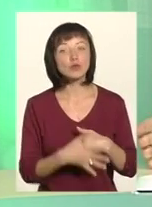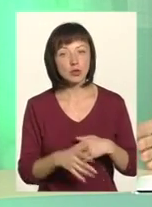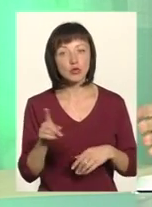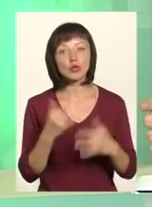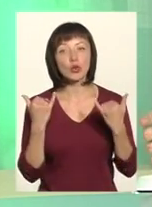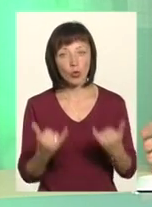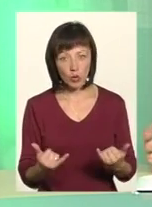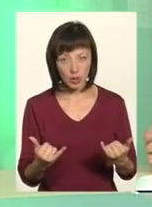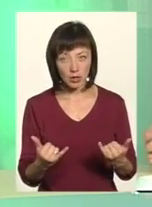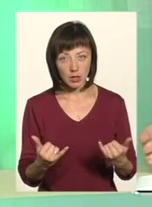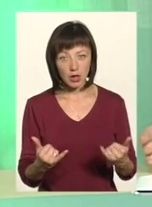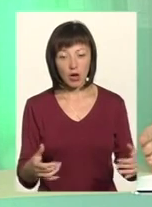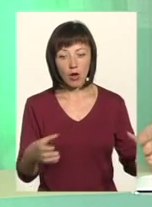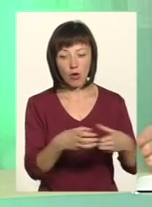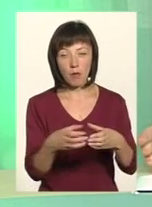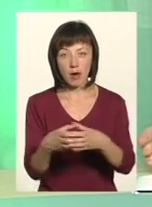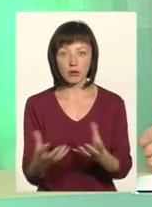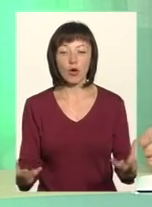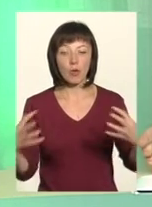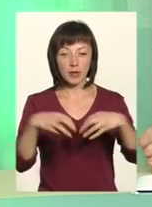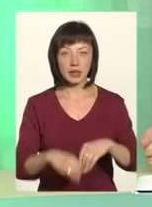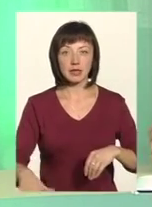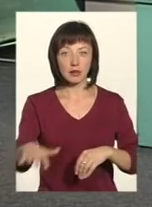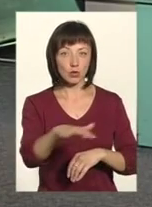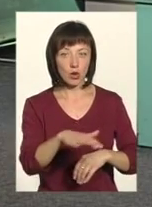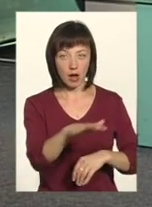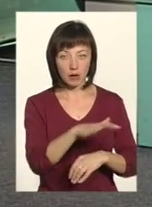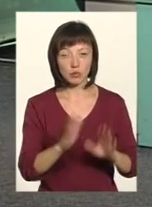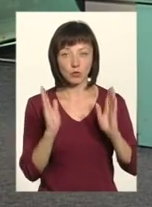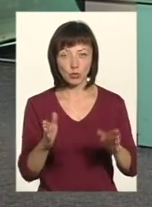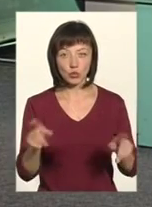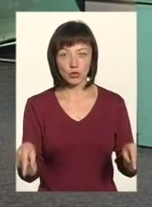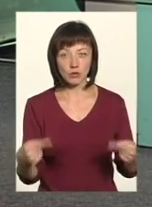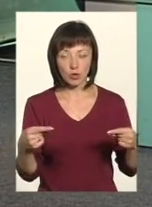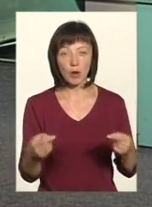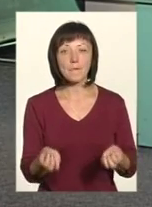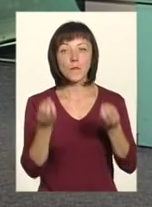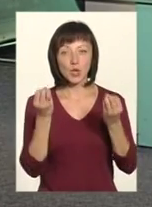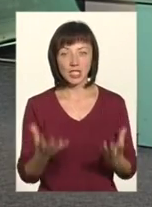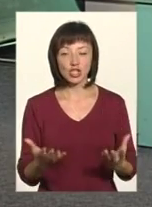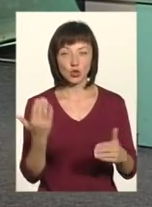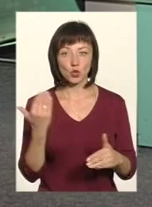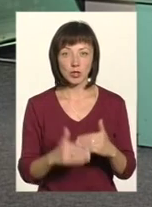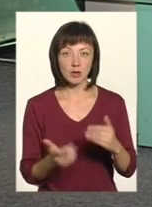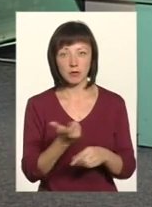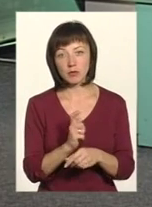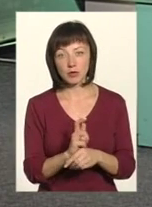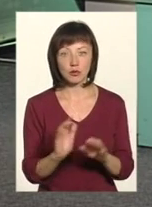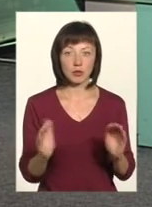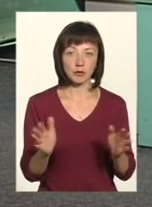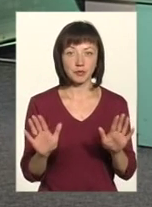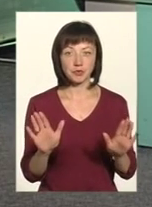сьогодні громадами, об'єднаними територіальними громадами, які будуть створені, проще сьогодні вже більш-менш,